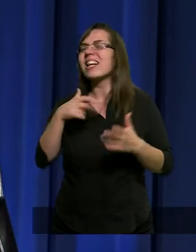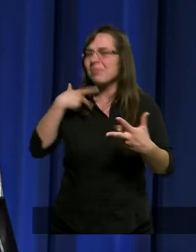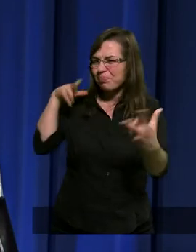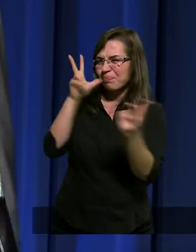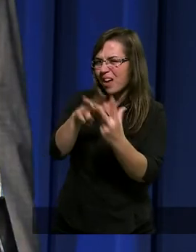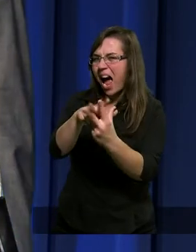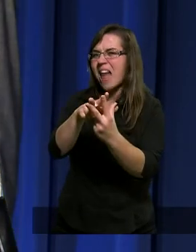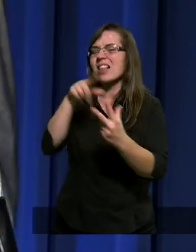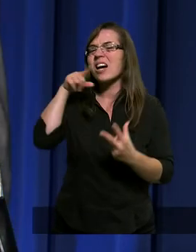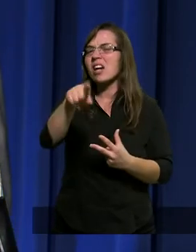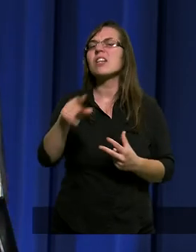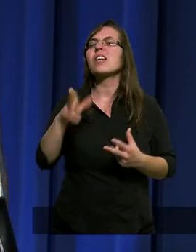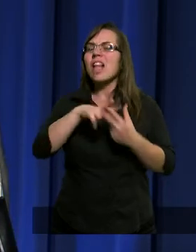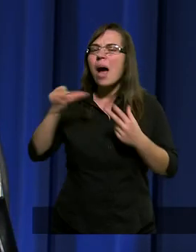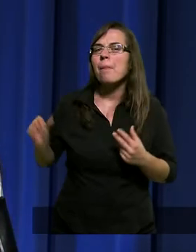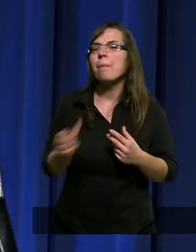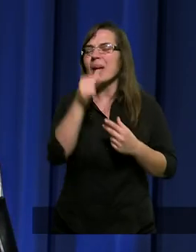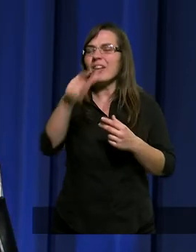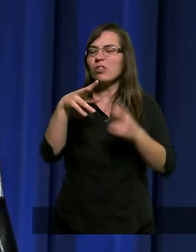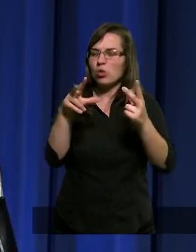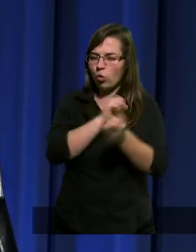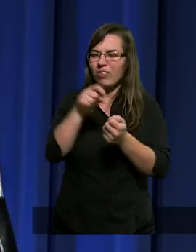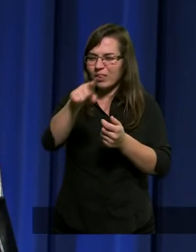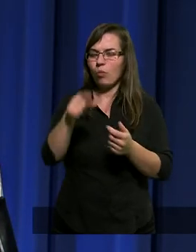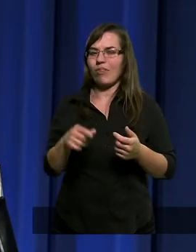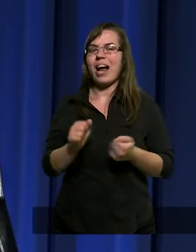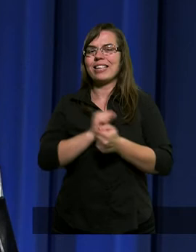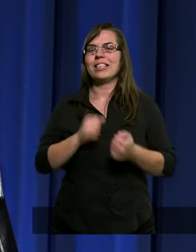zaatakować i zwieźć naszych pierwszych rodziców.